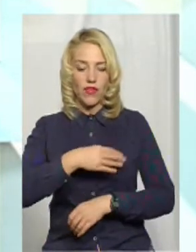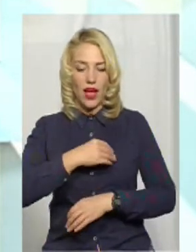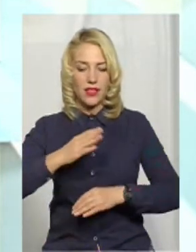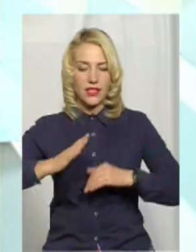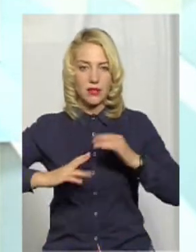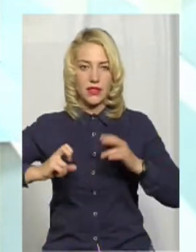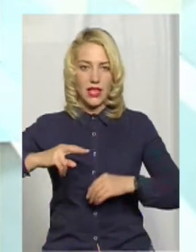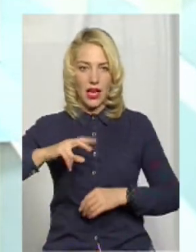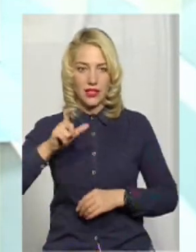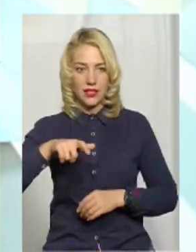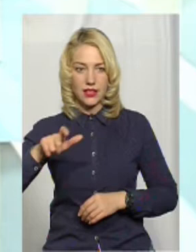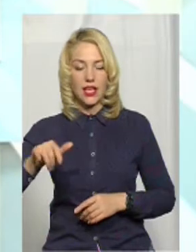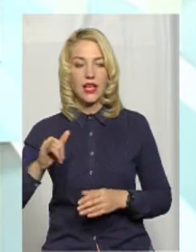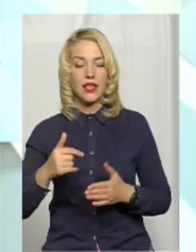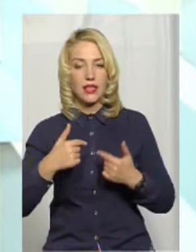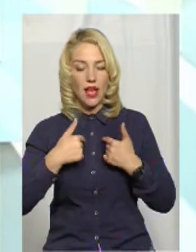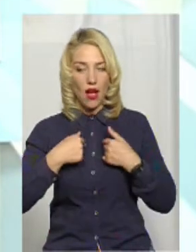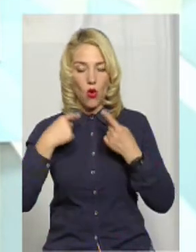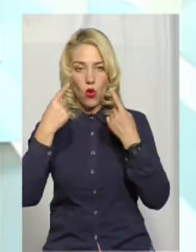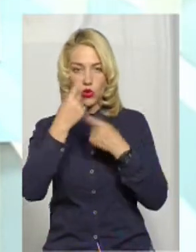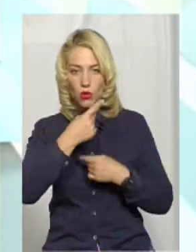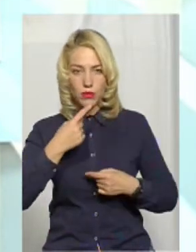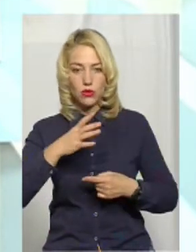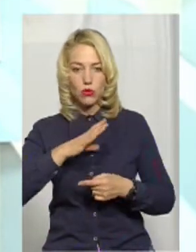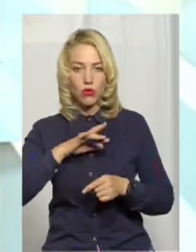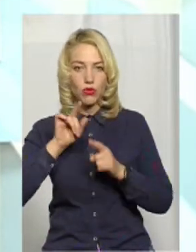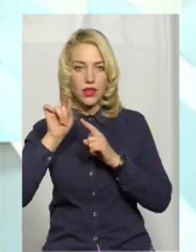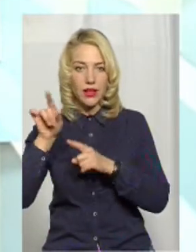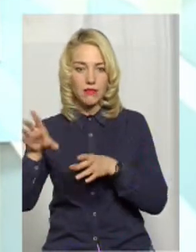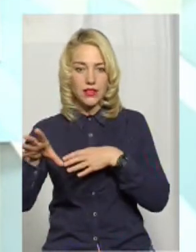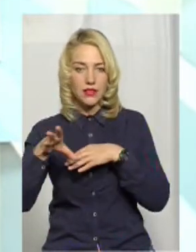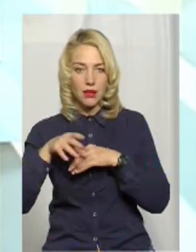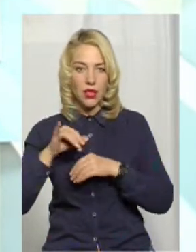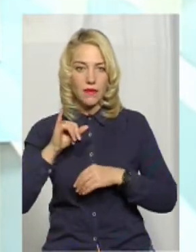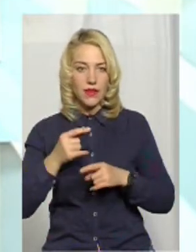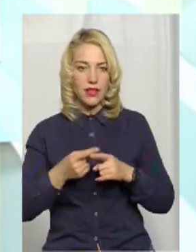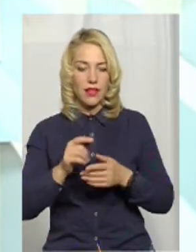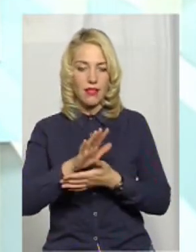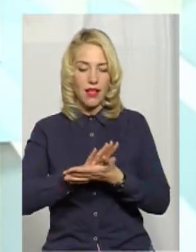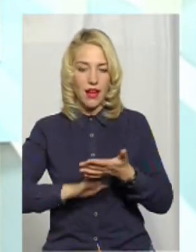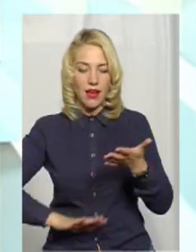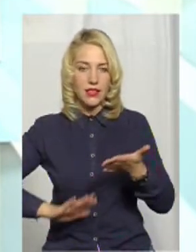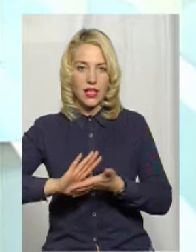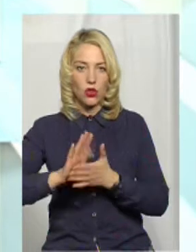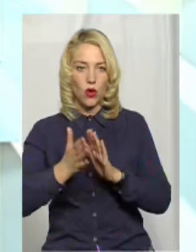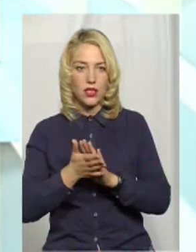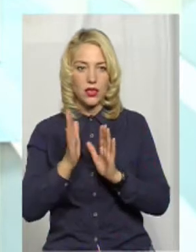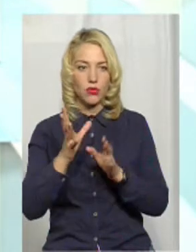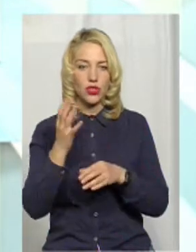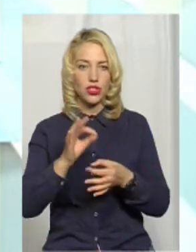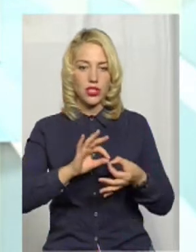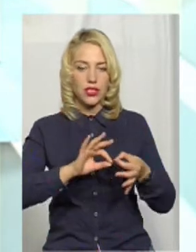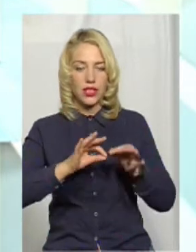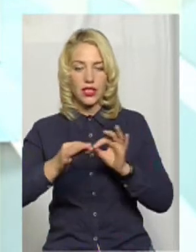спеціалісти. І я особисто був з ними там. І надалі ситуація буде ще складнішою,